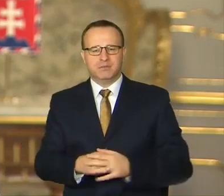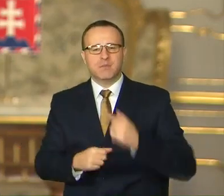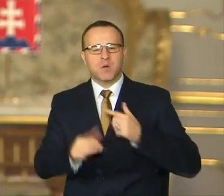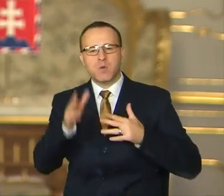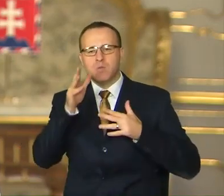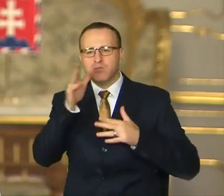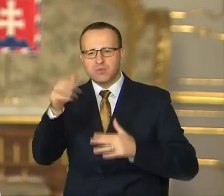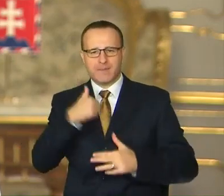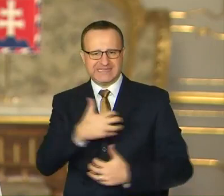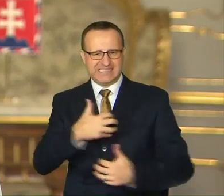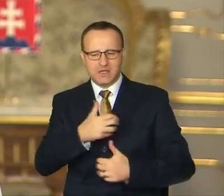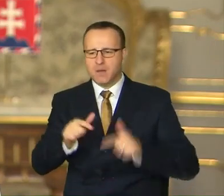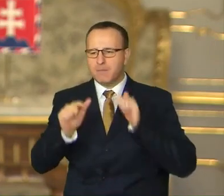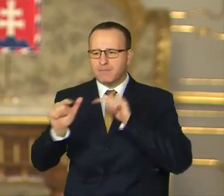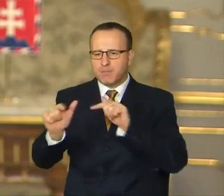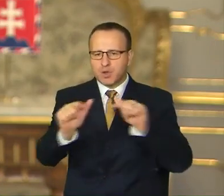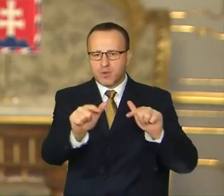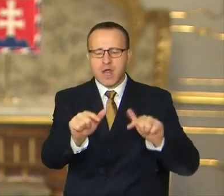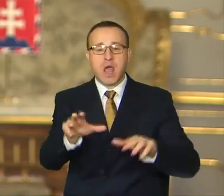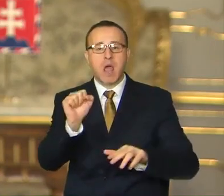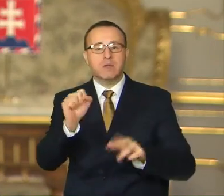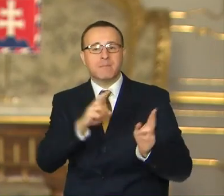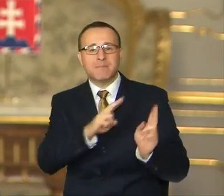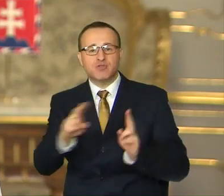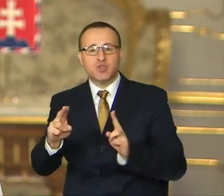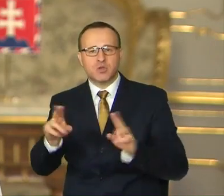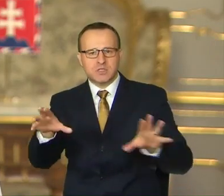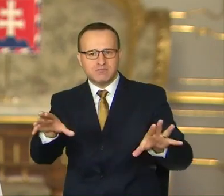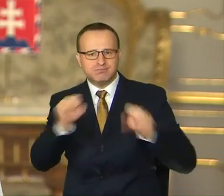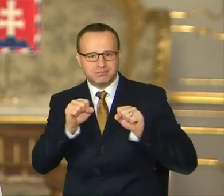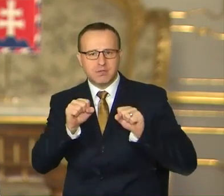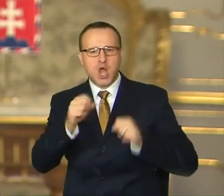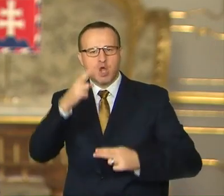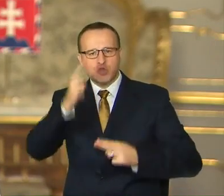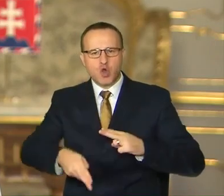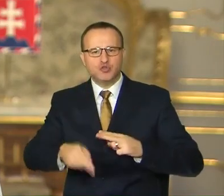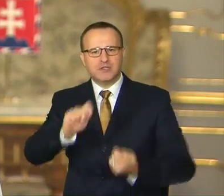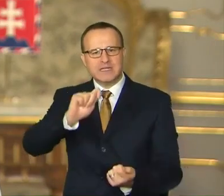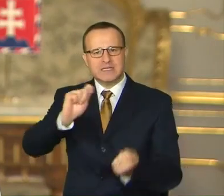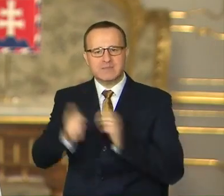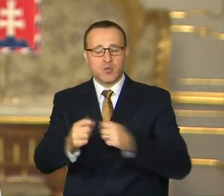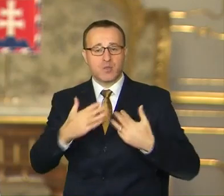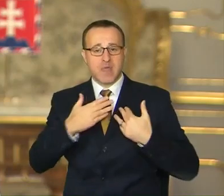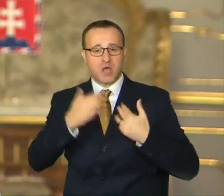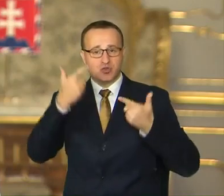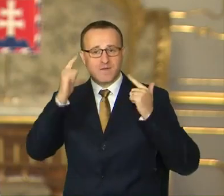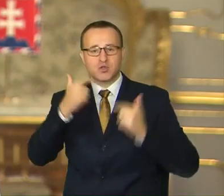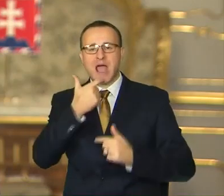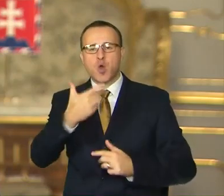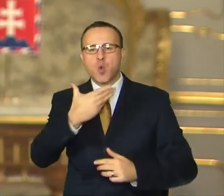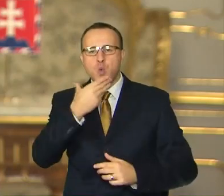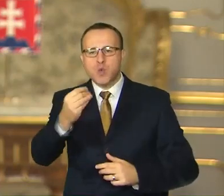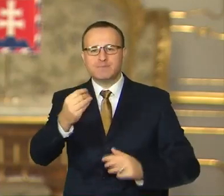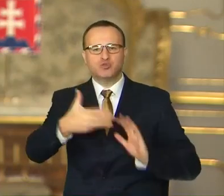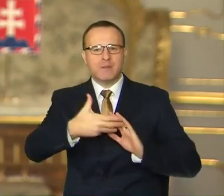podporovať vás k tomu, aby sme sa chopili príležitosti a dokončili premenu nášho Slovenska ako úspešného príbehu